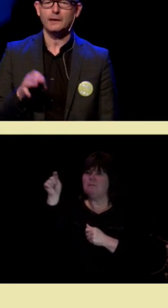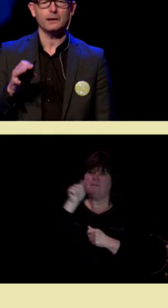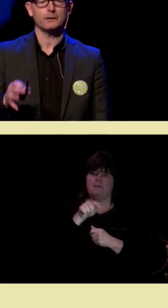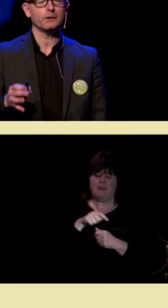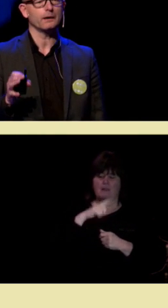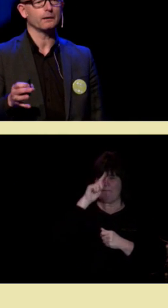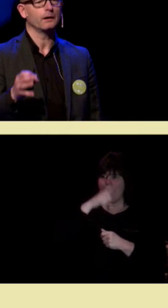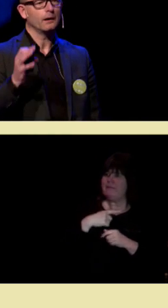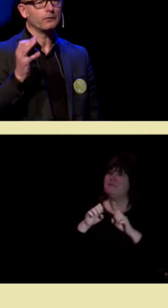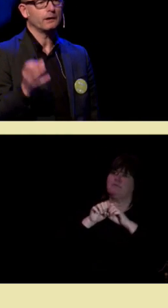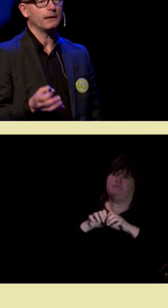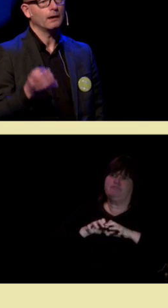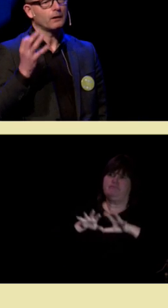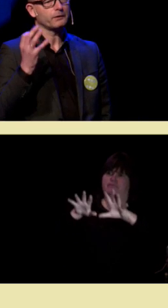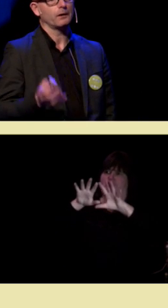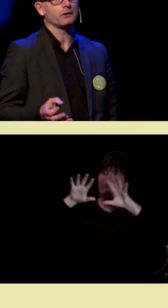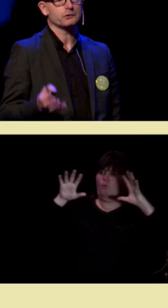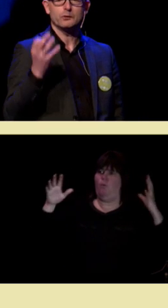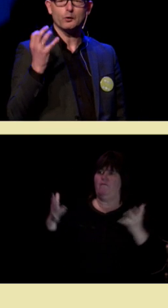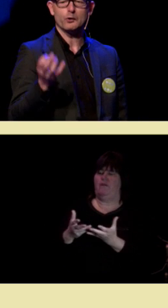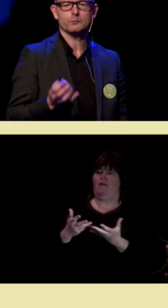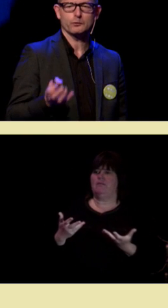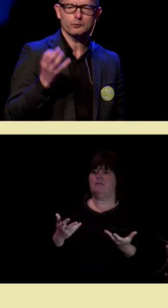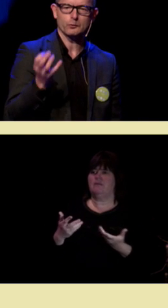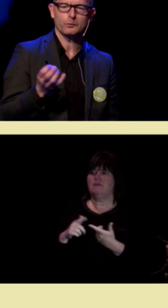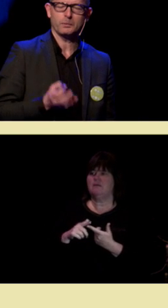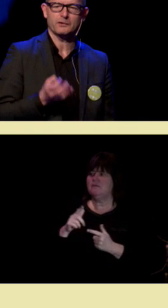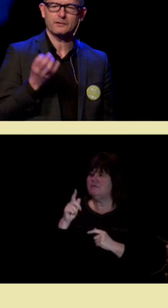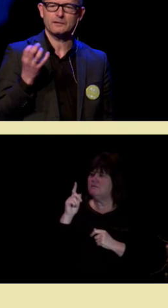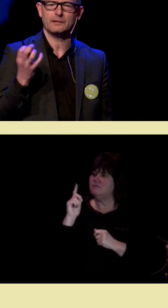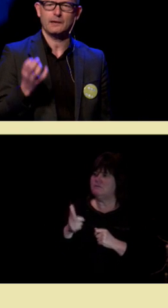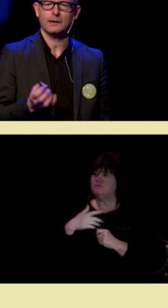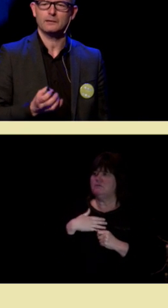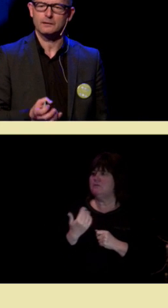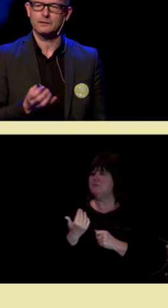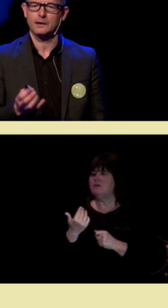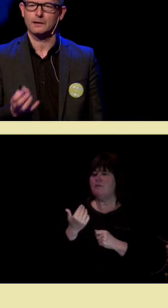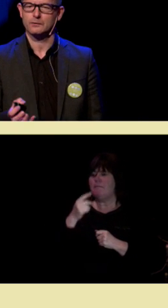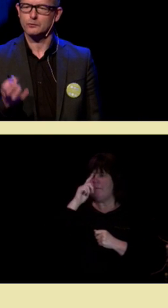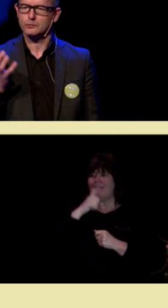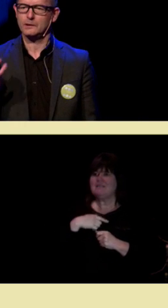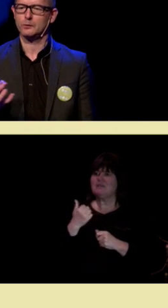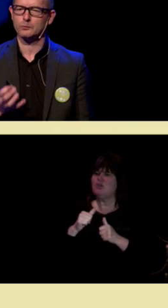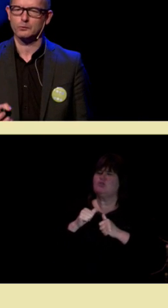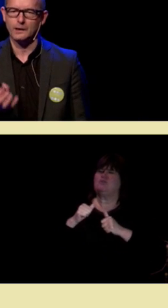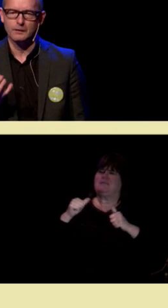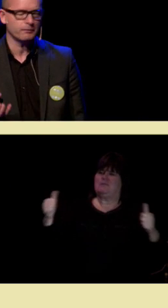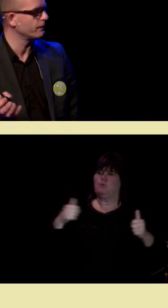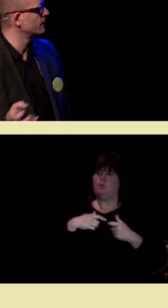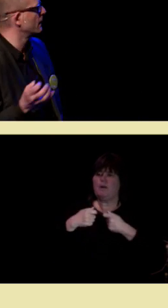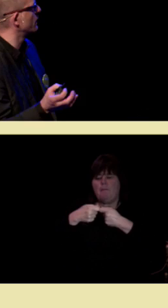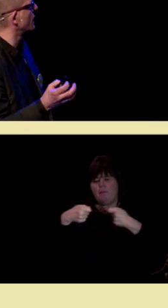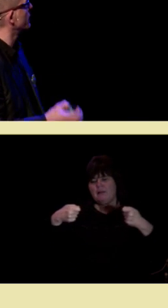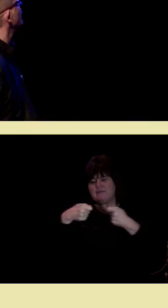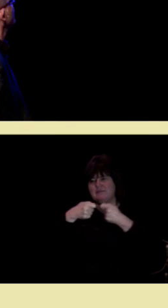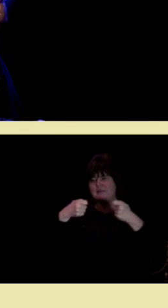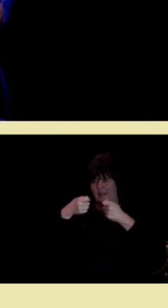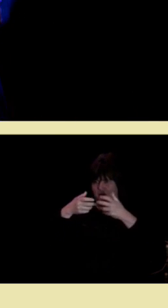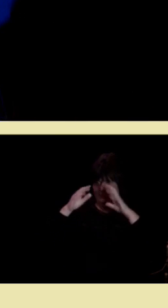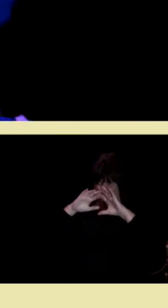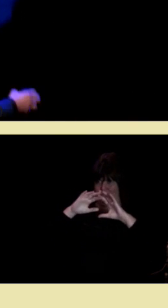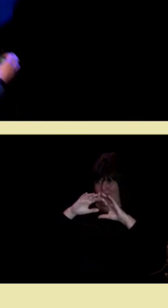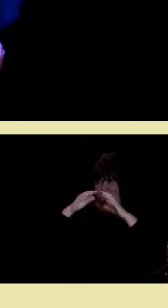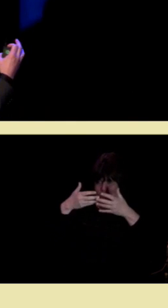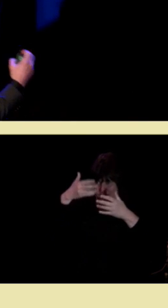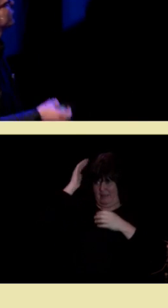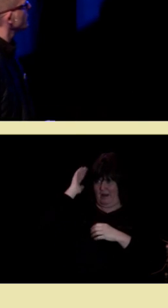Det er ene alene, fordi at de har så enormt stor plasticitet i sin hjerne, en enormt stor evne til å lære. Det